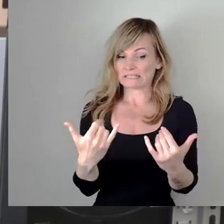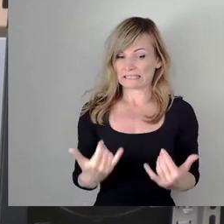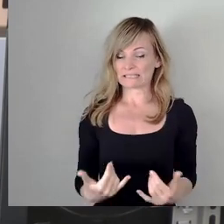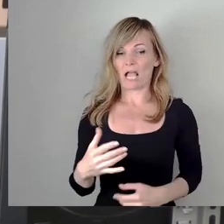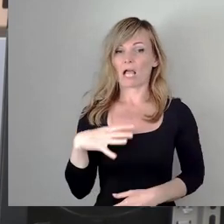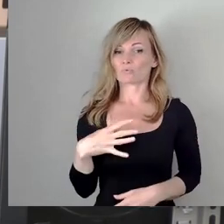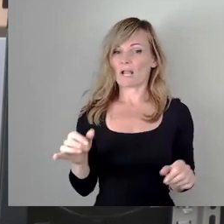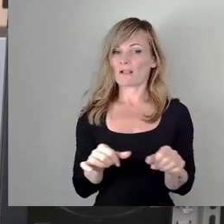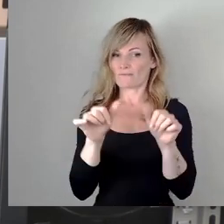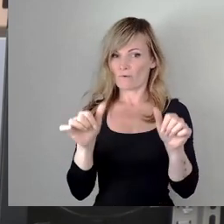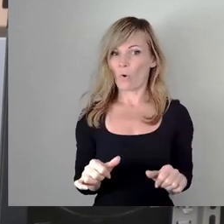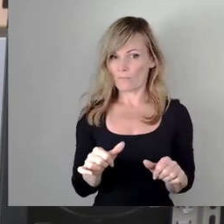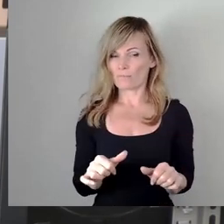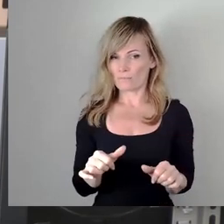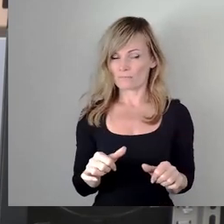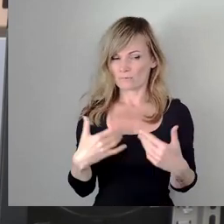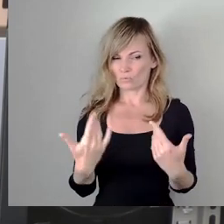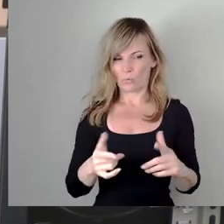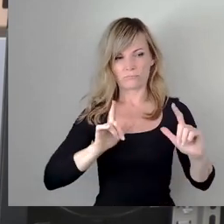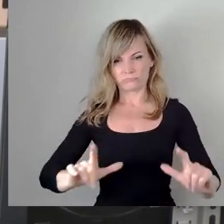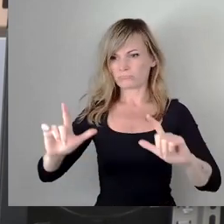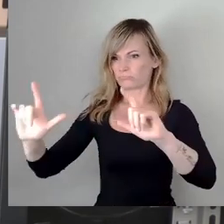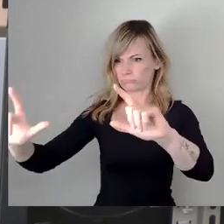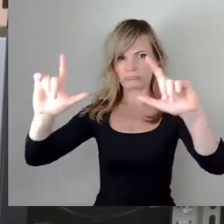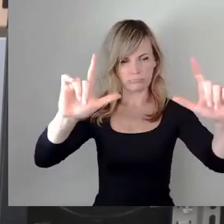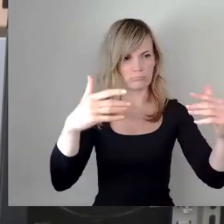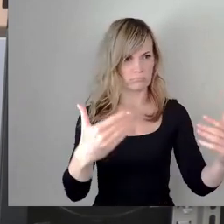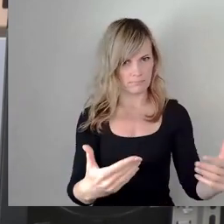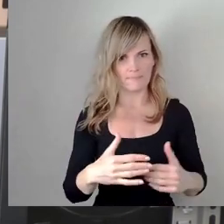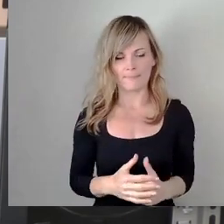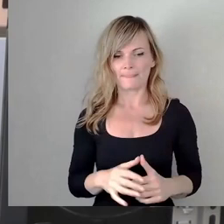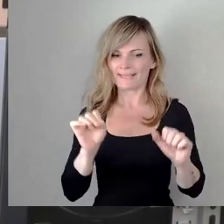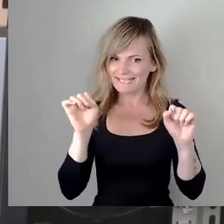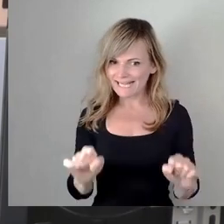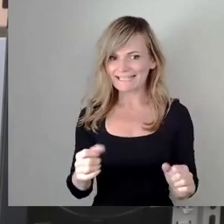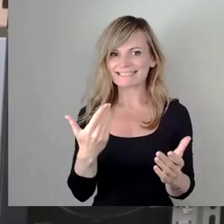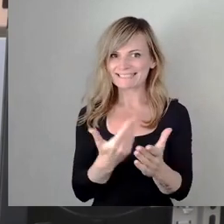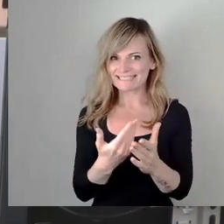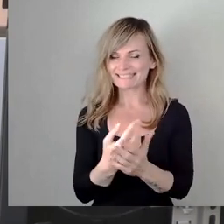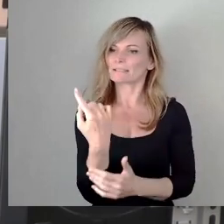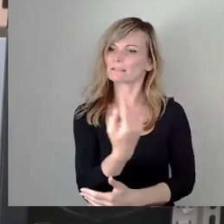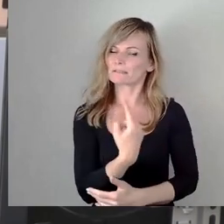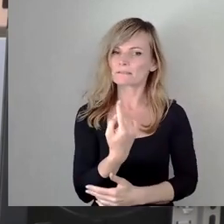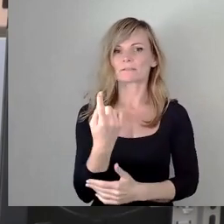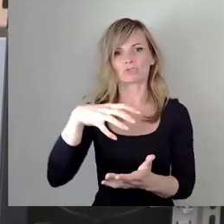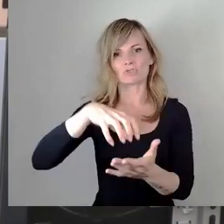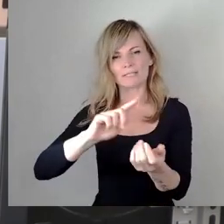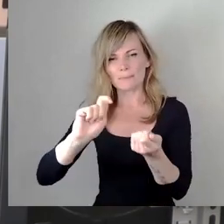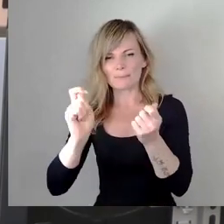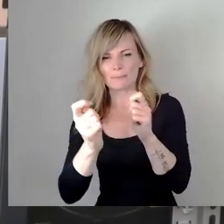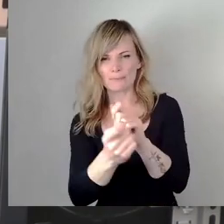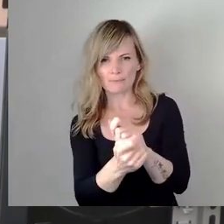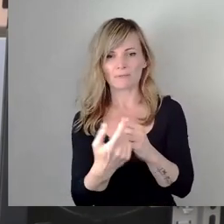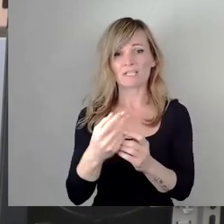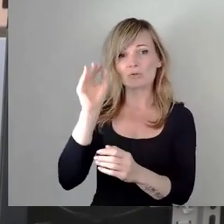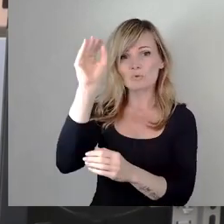Erinnerungskultur nachhaltig das Klima in unserer Stadt so verändern können, dass solche Akte der Aggression künftig